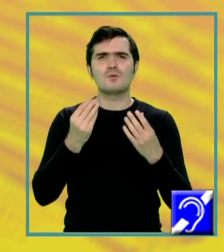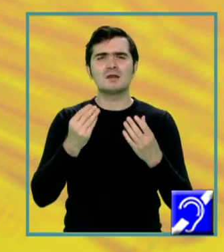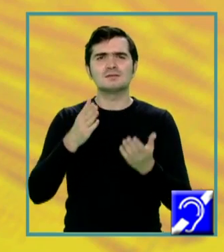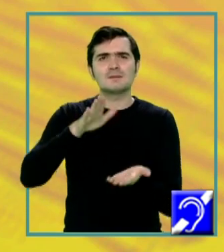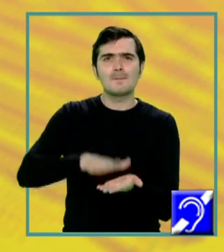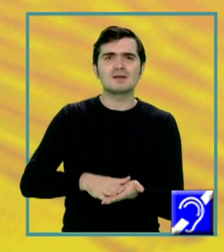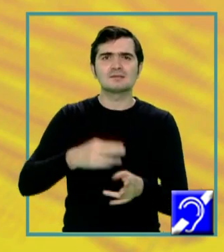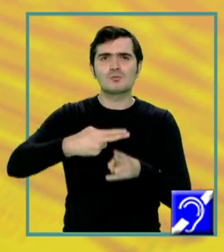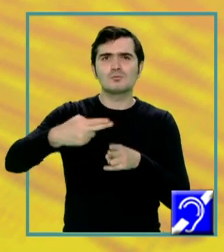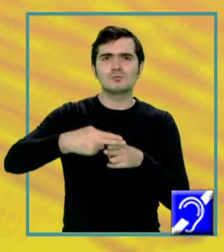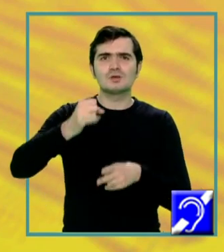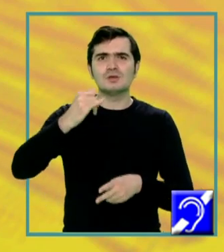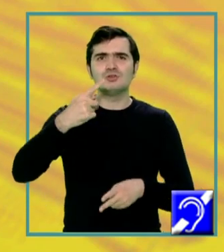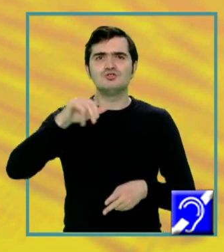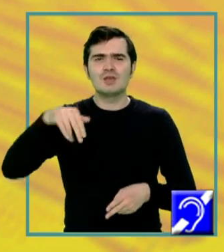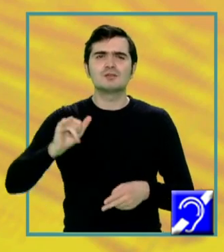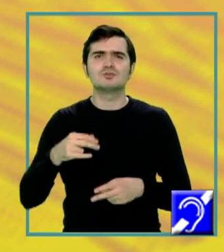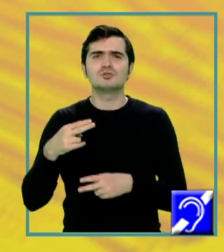higienă și de patologie.